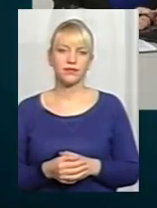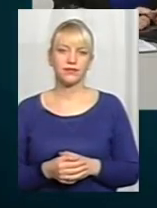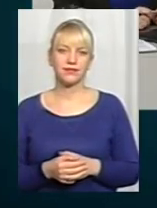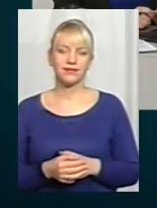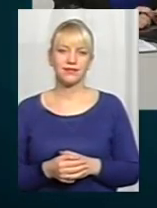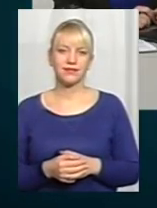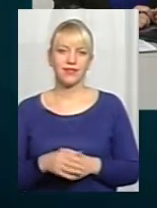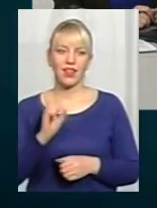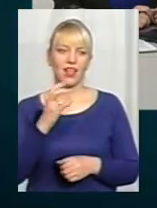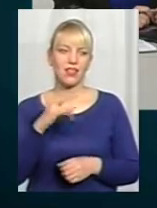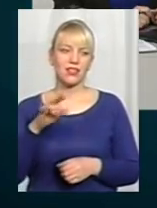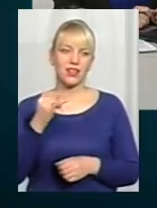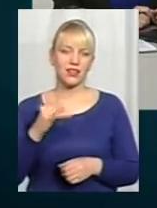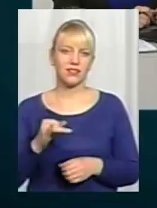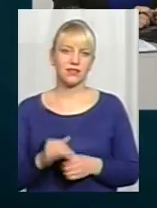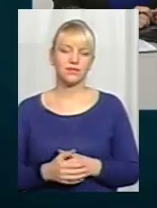Пане Андрій?